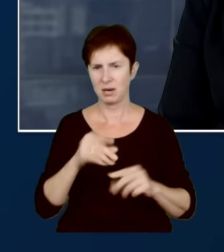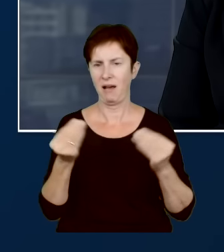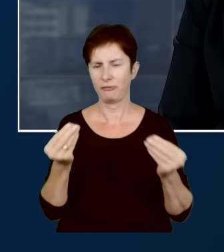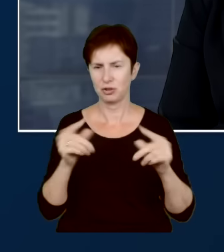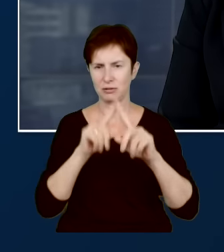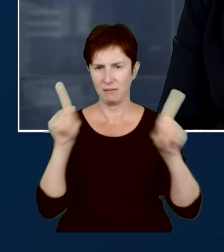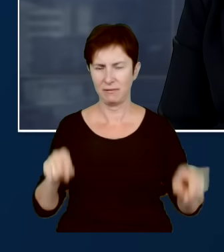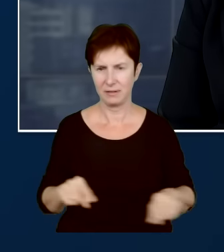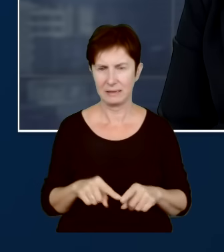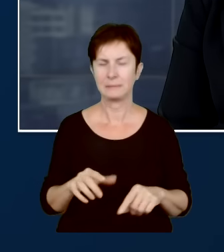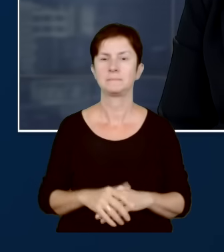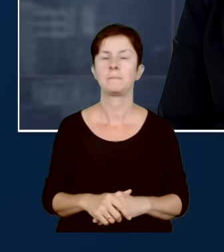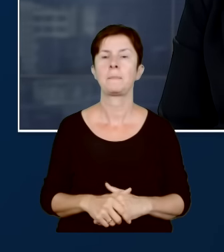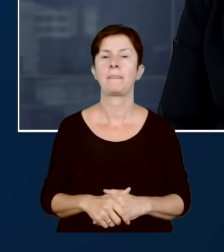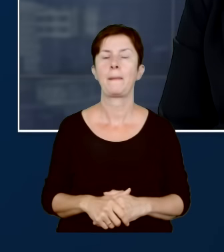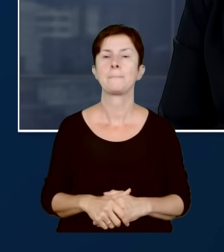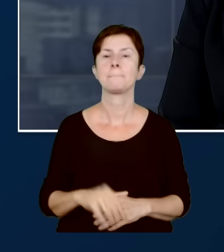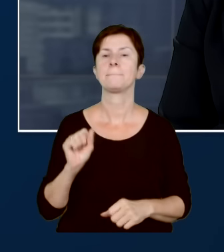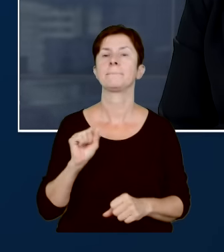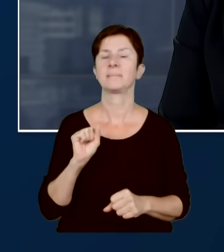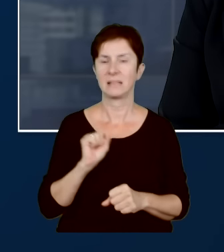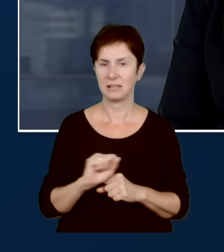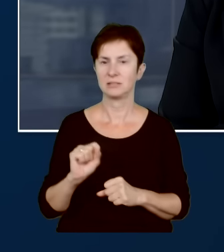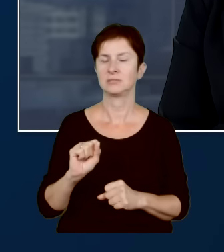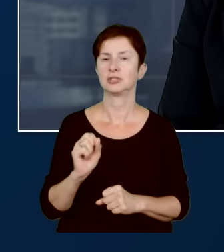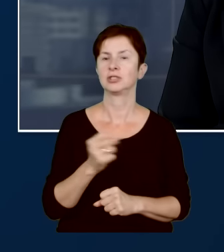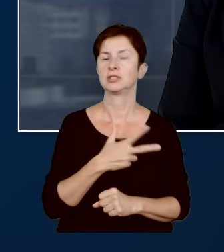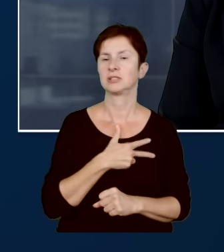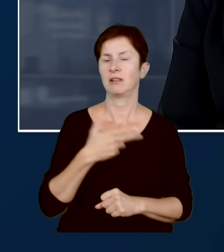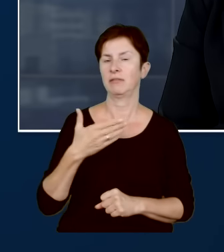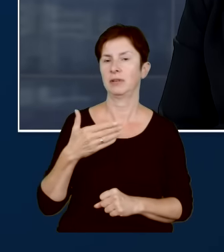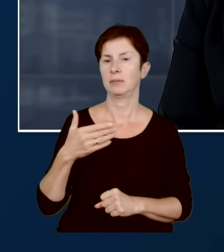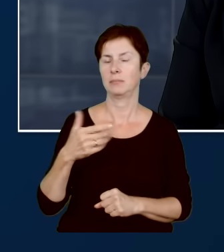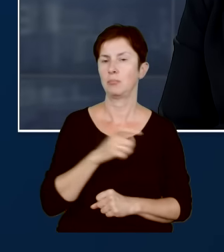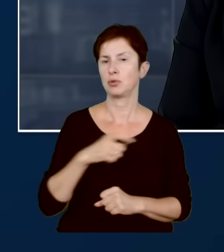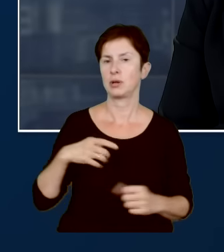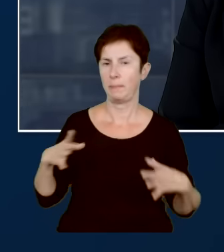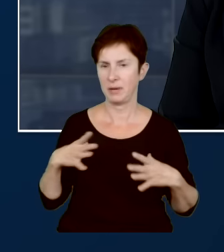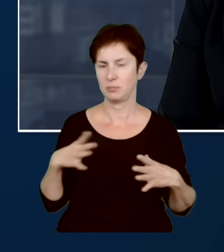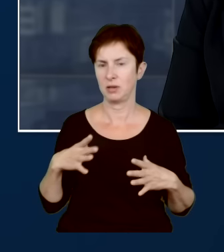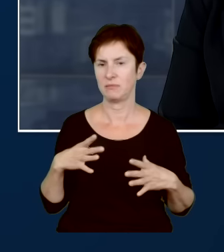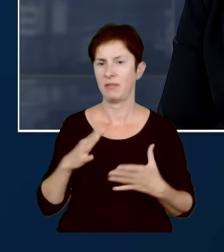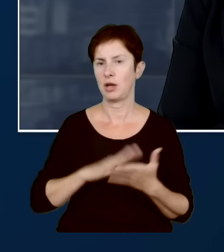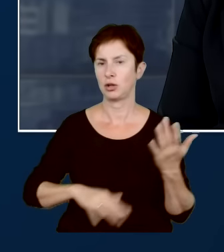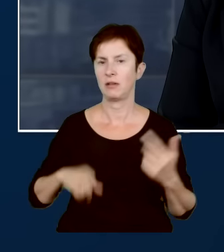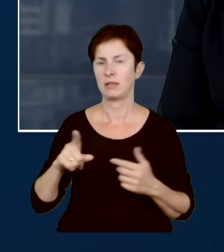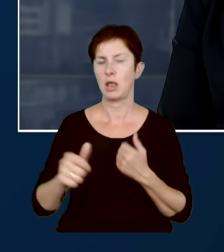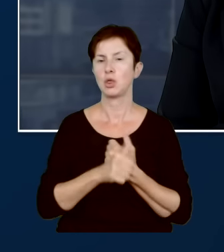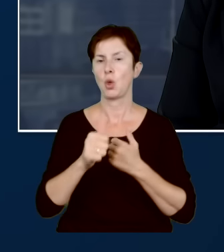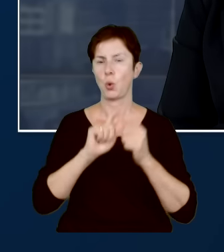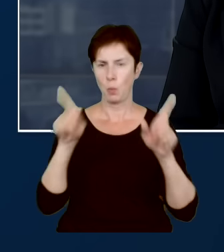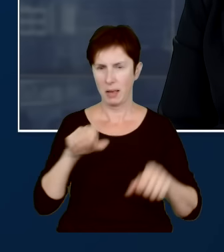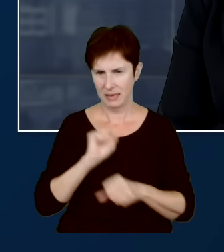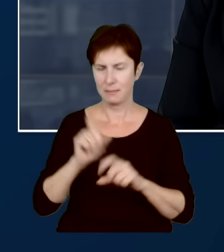że ten dokument jest prawdziwy. Jest potwierdzenie szefa Biura Bezpieczeństwa Narodowego, że ten dokument jest prawdziwy. Więc